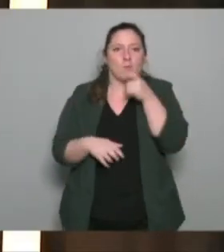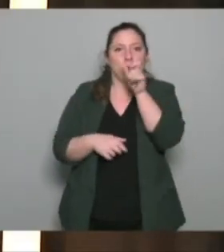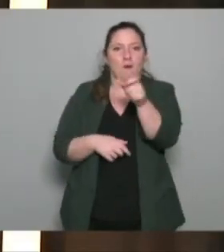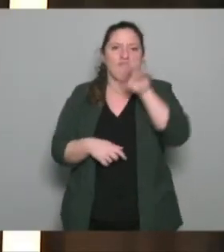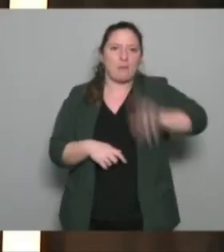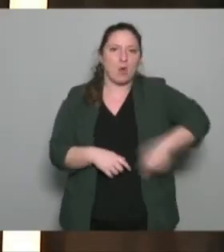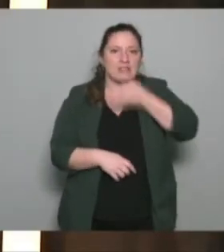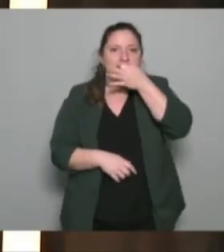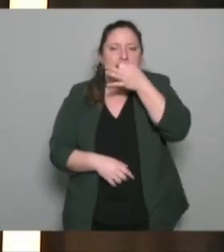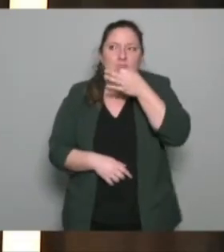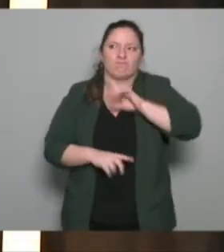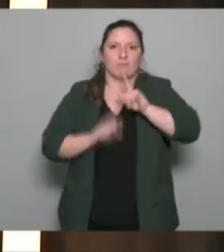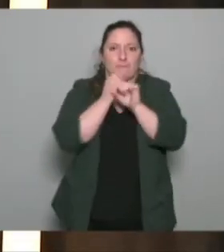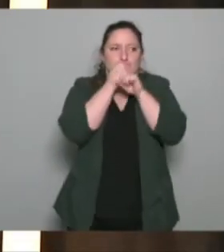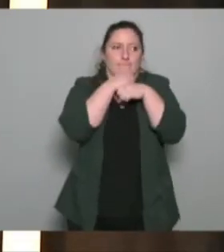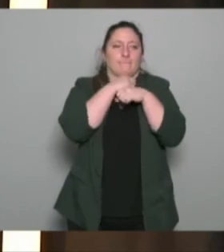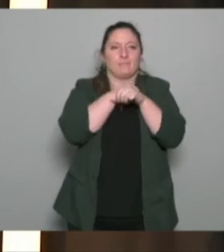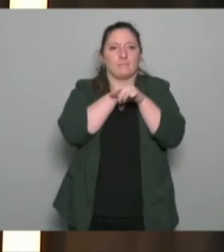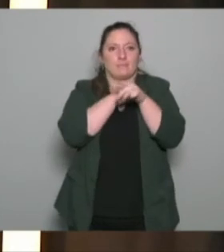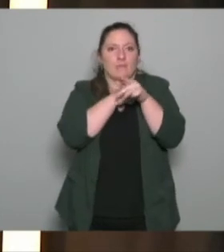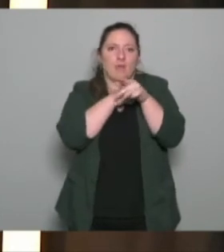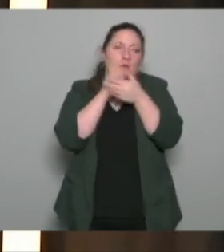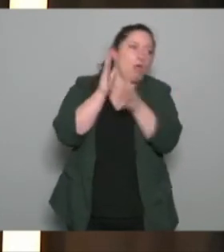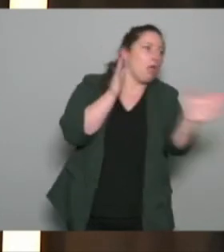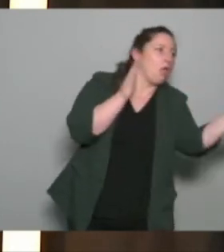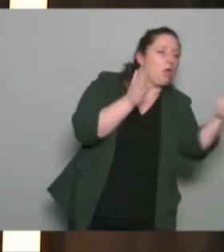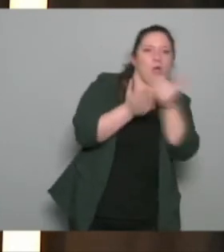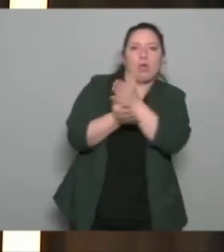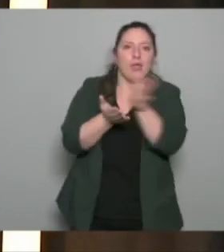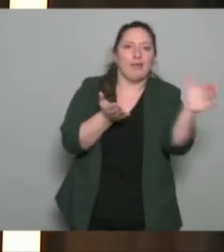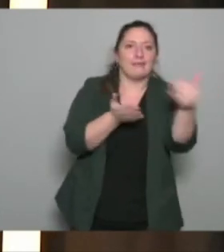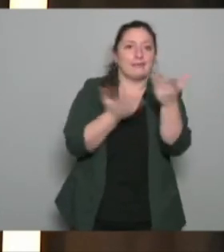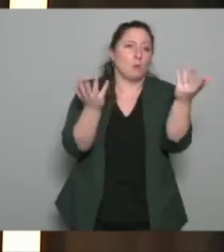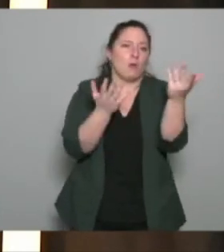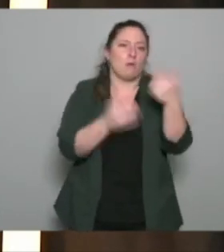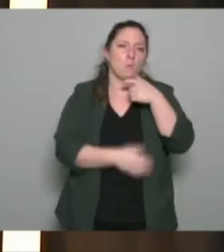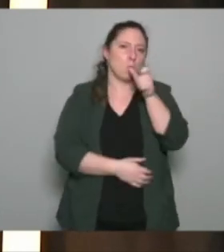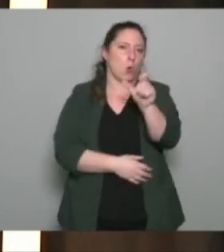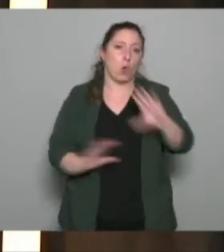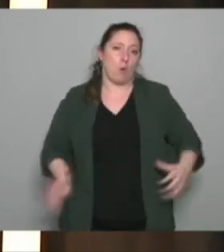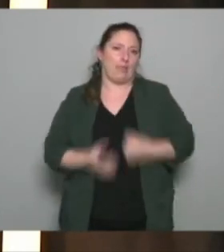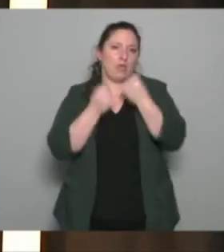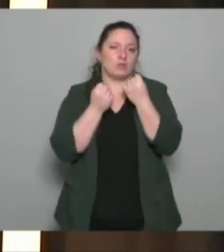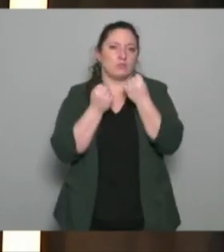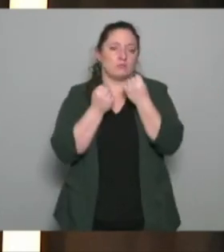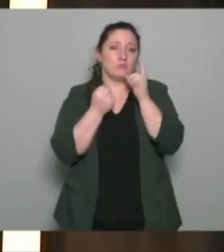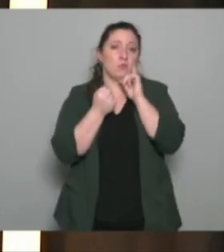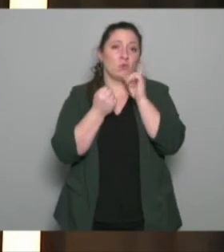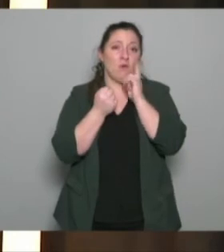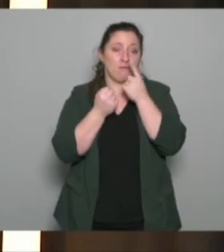c'est le mot compétence parce qu'en fait il est doublement ancré celui-là